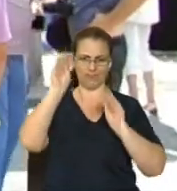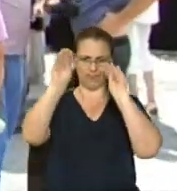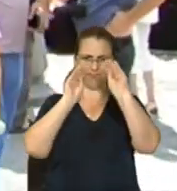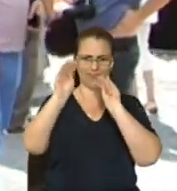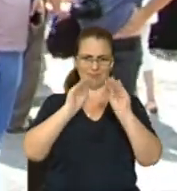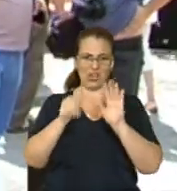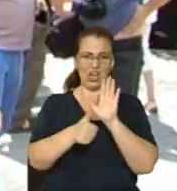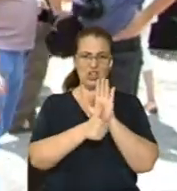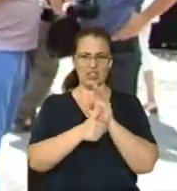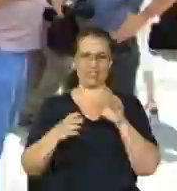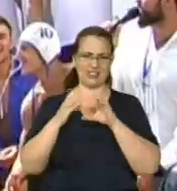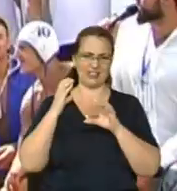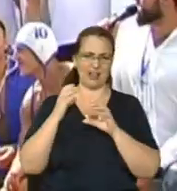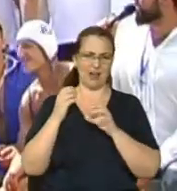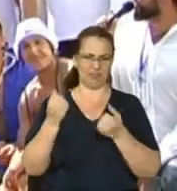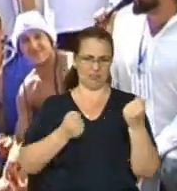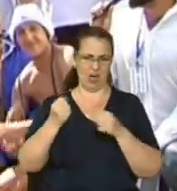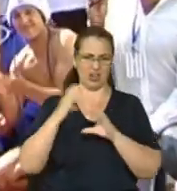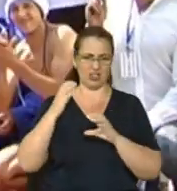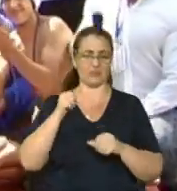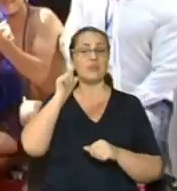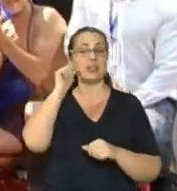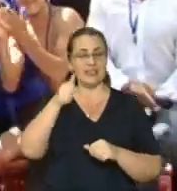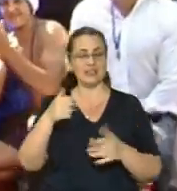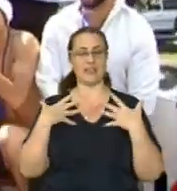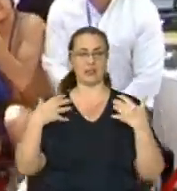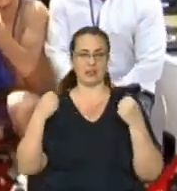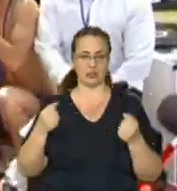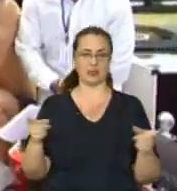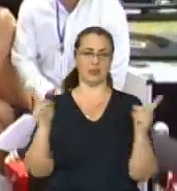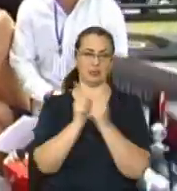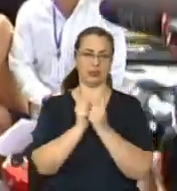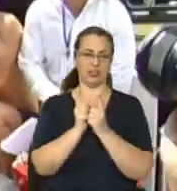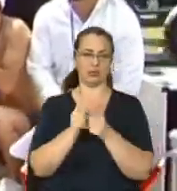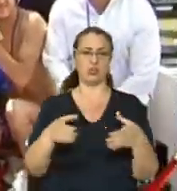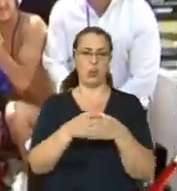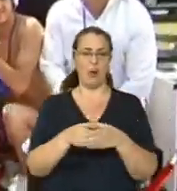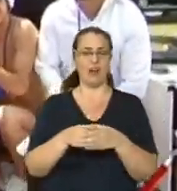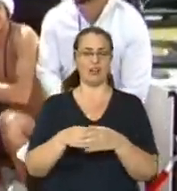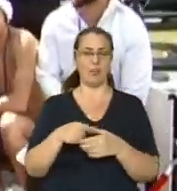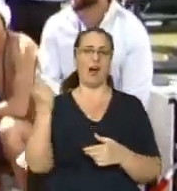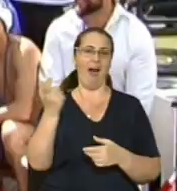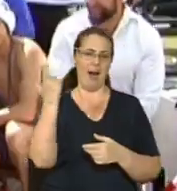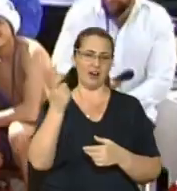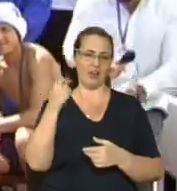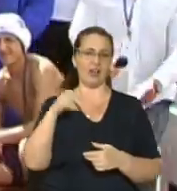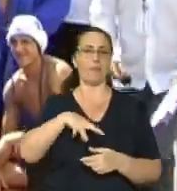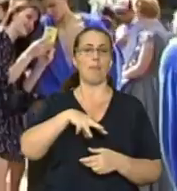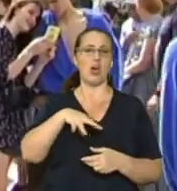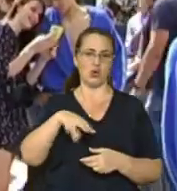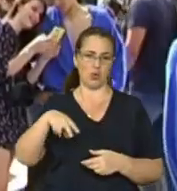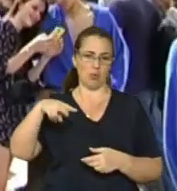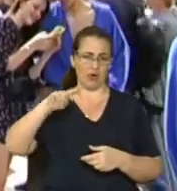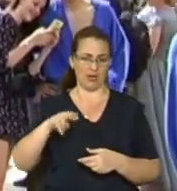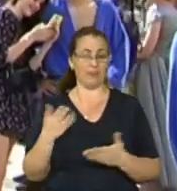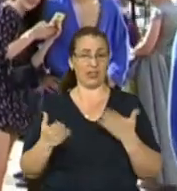шість вантажівок, тому що щоб привезти. Завтра ватерполісти зіграють з командами Харкова та Маріуполя. Якщо вони переможуть, то у неділю візьмуть